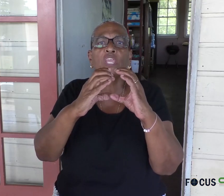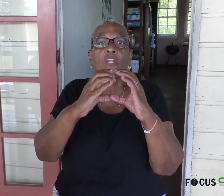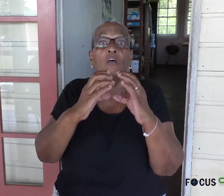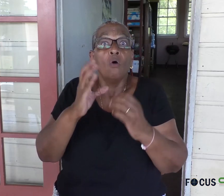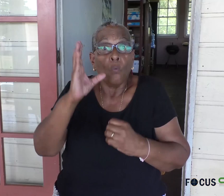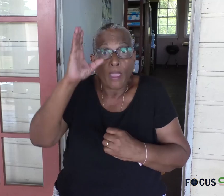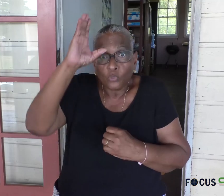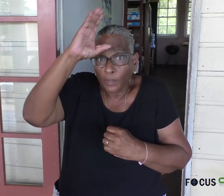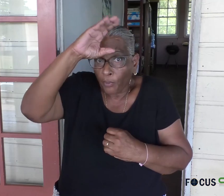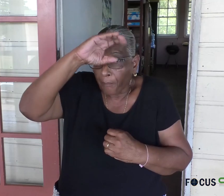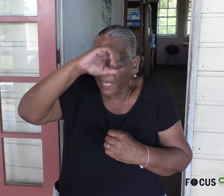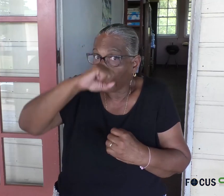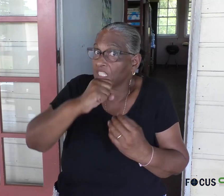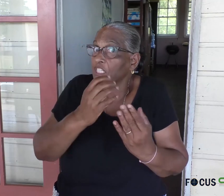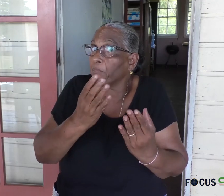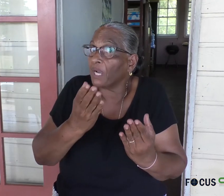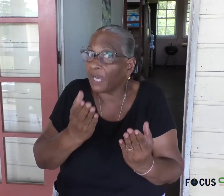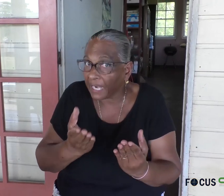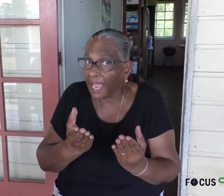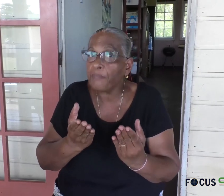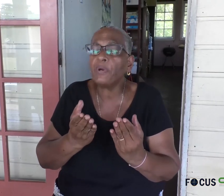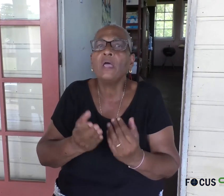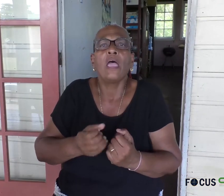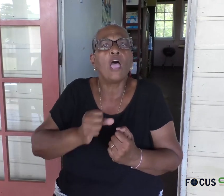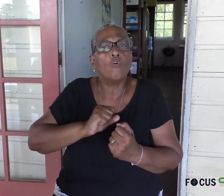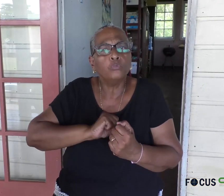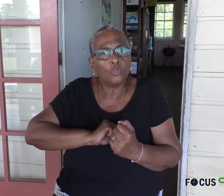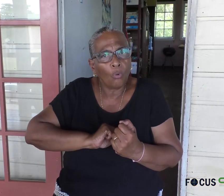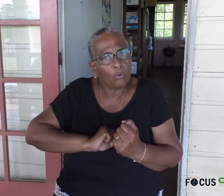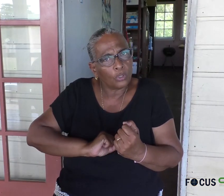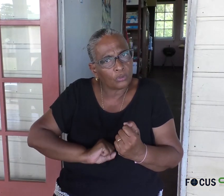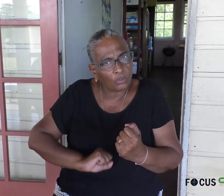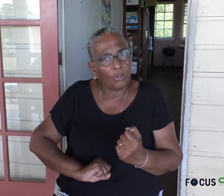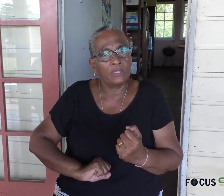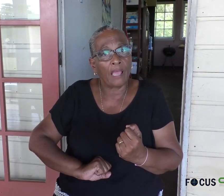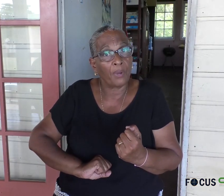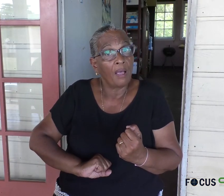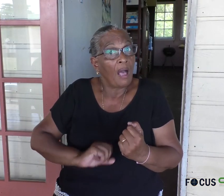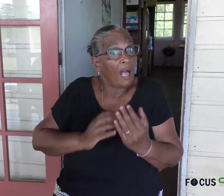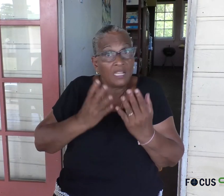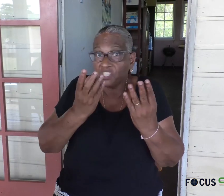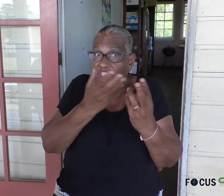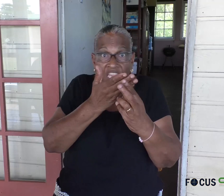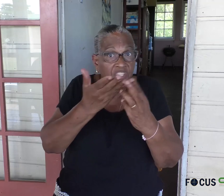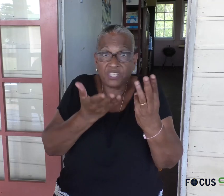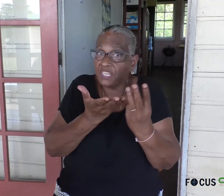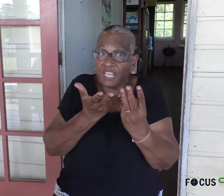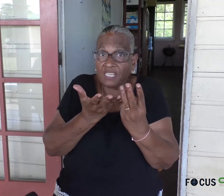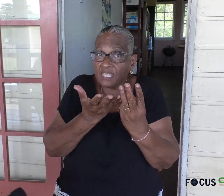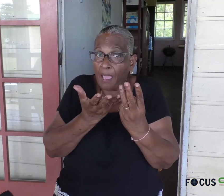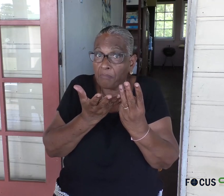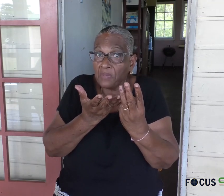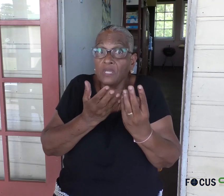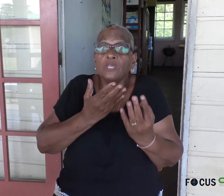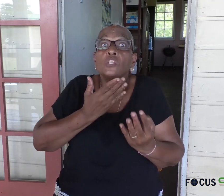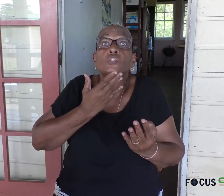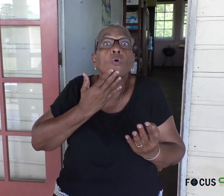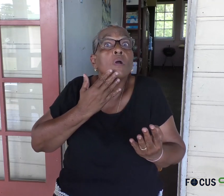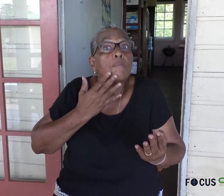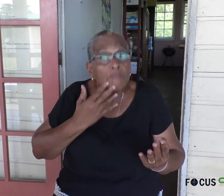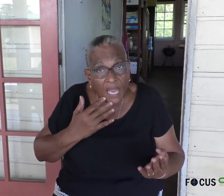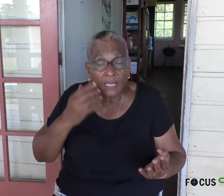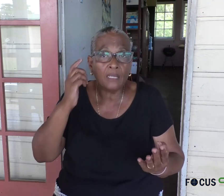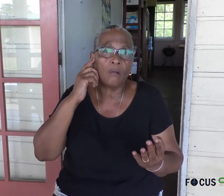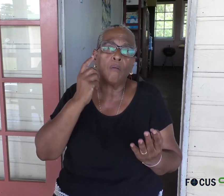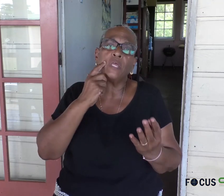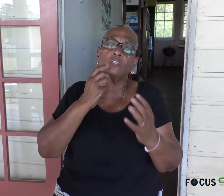communiceren. Wij moeten proberen ze te begrijpen. En we moeten ook geduld hebben. Als je deze drie dingen hebt. Is het